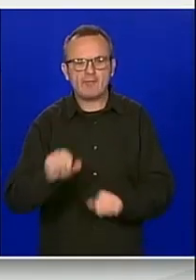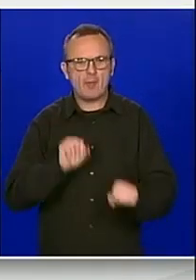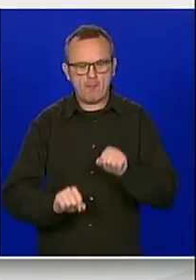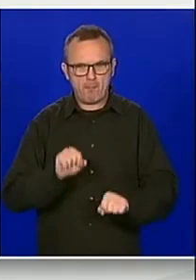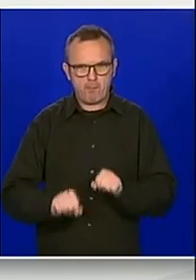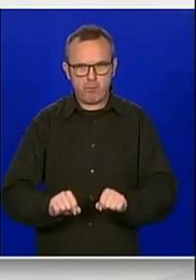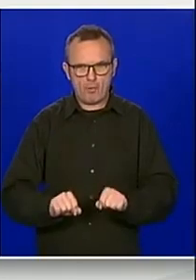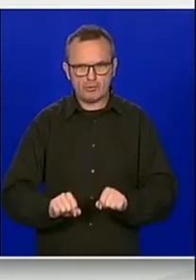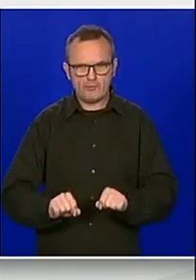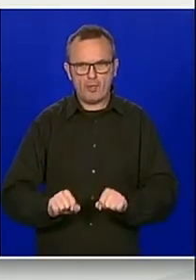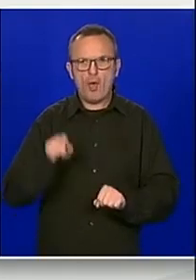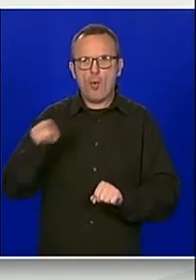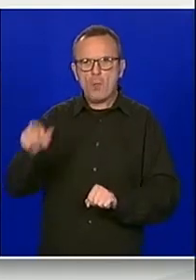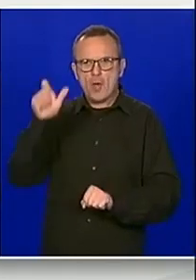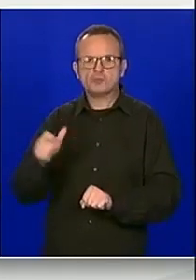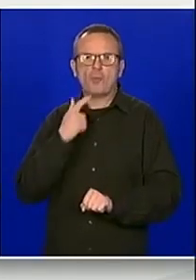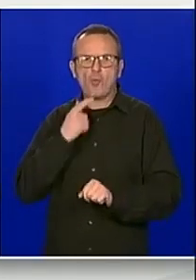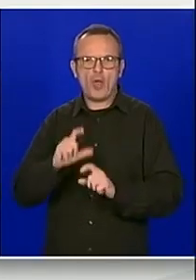favorem dužnika.